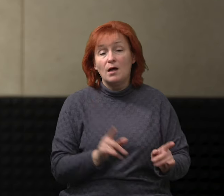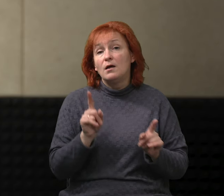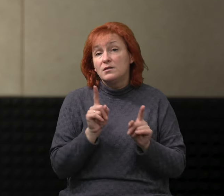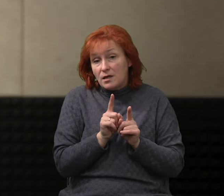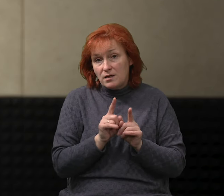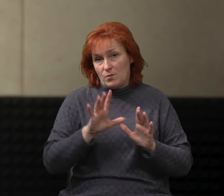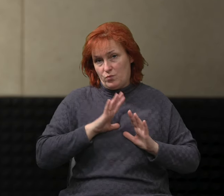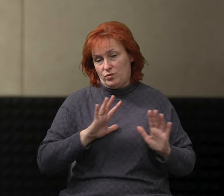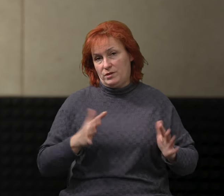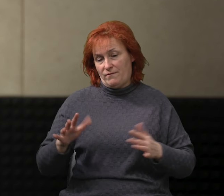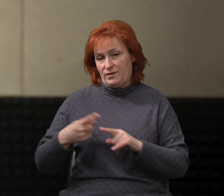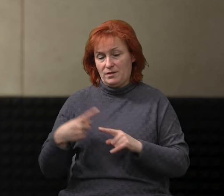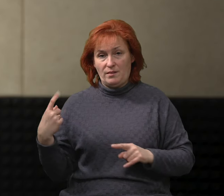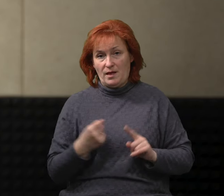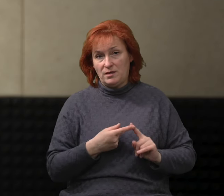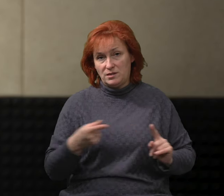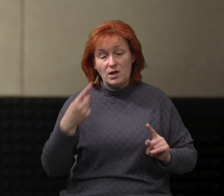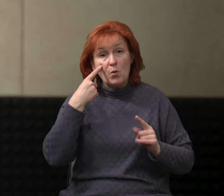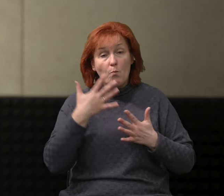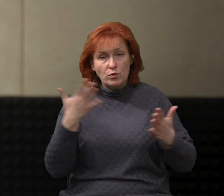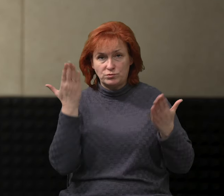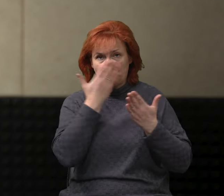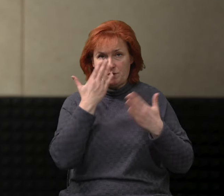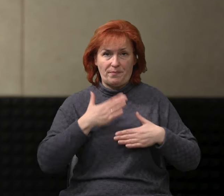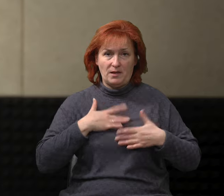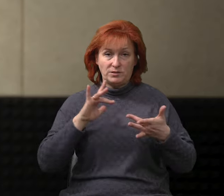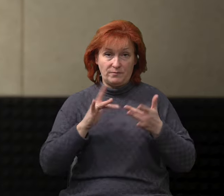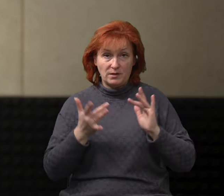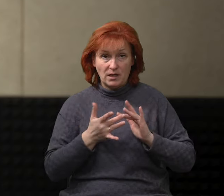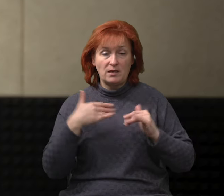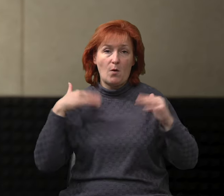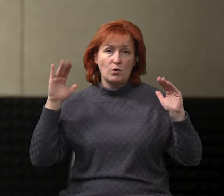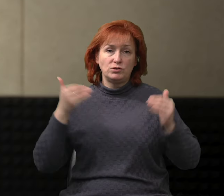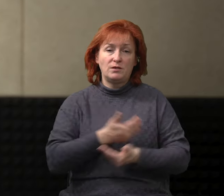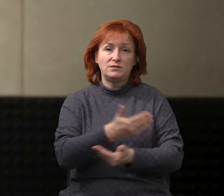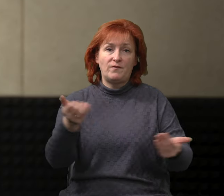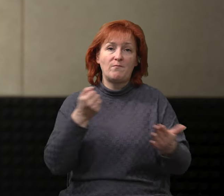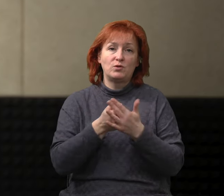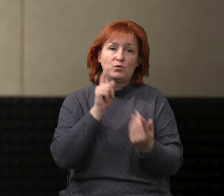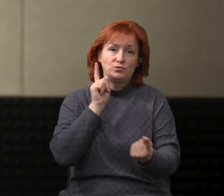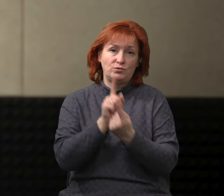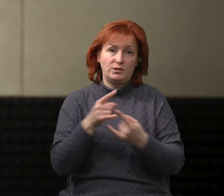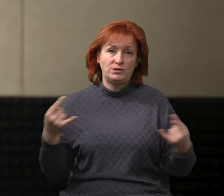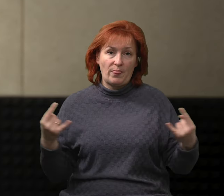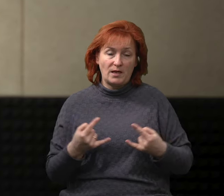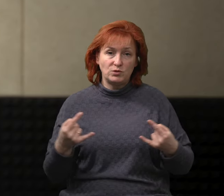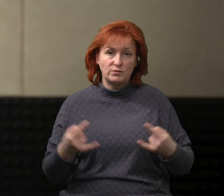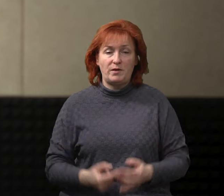офіційному сайті Суспільне.Медіа та на наших сторінках у соцмережах. А я прощаюся з вами. До зустрічі на Суспільному.